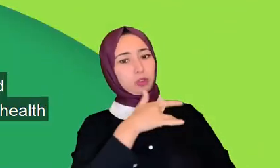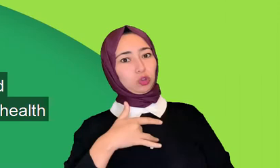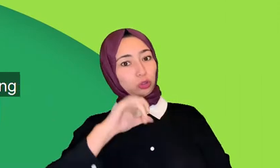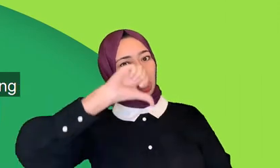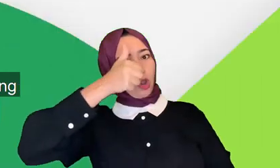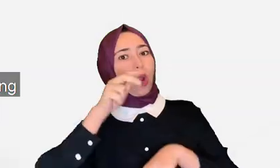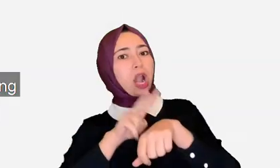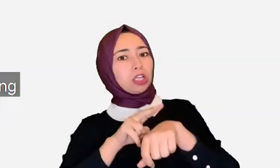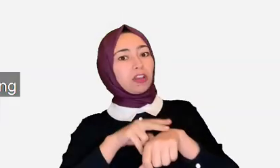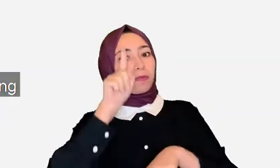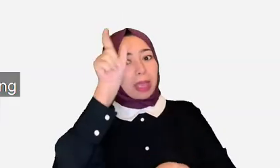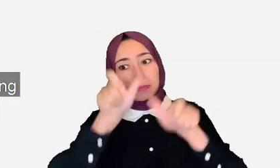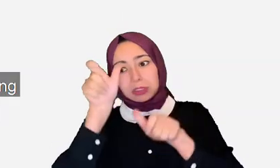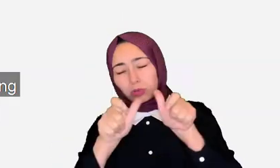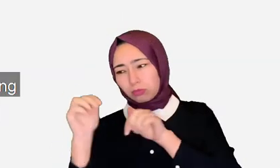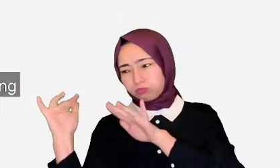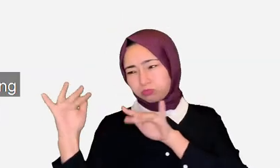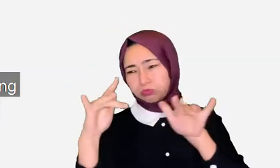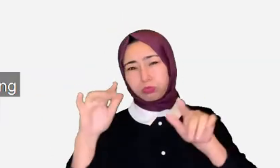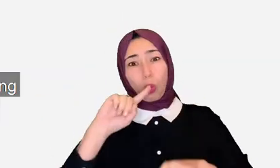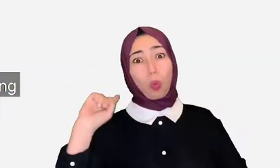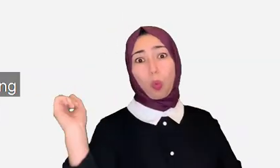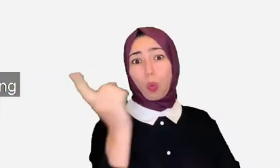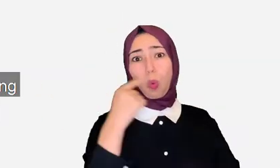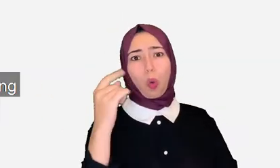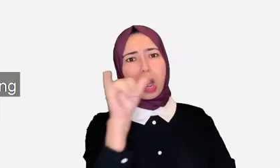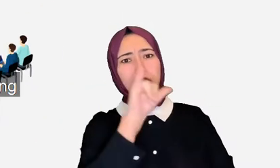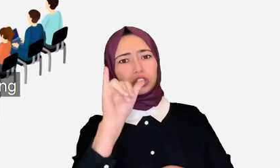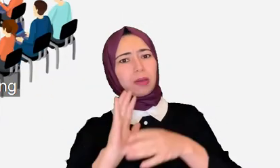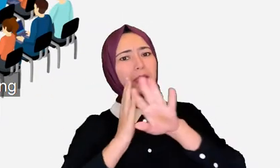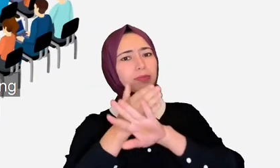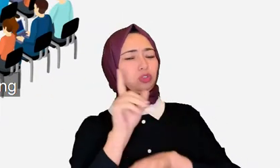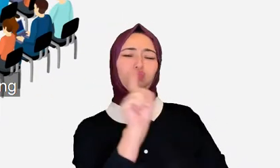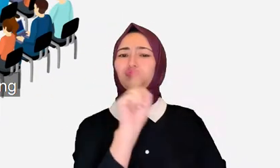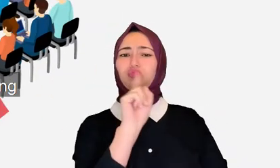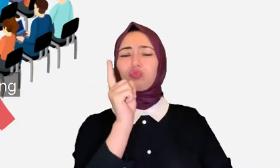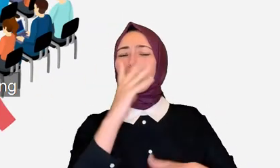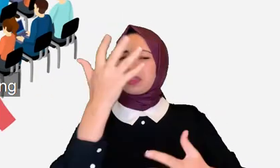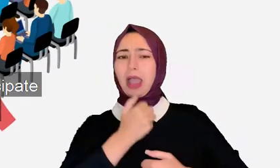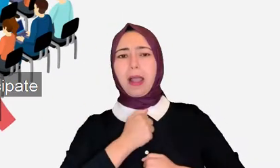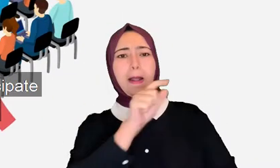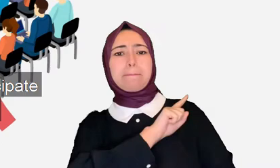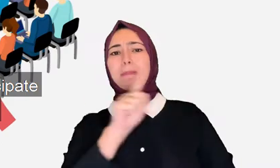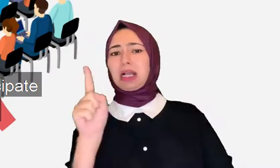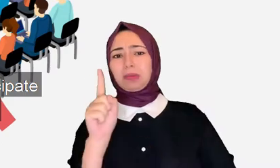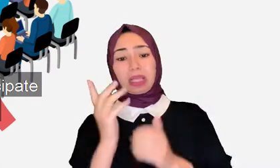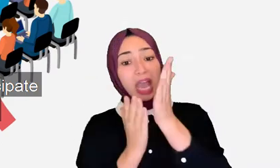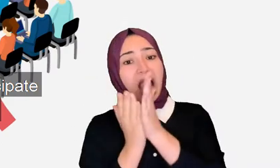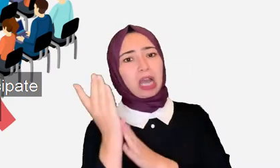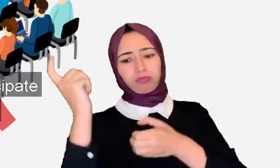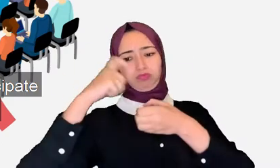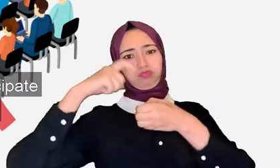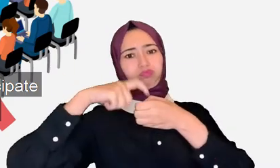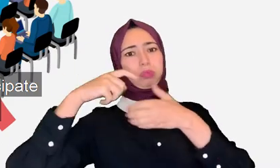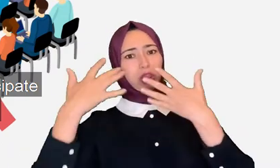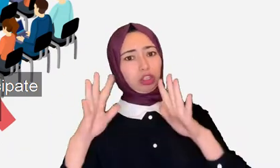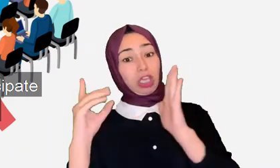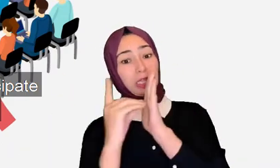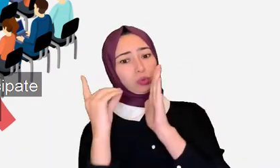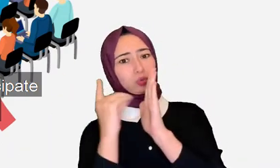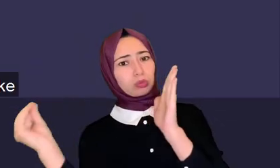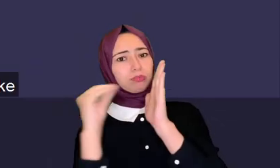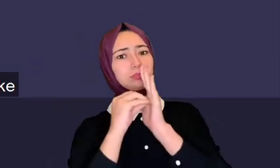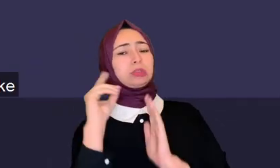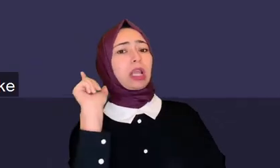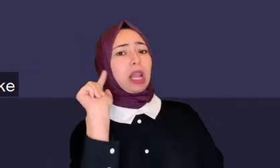صحة العباد بما الضرر من منع الحضور بصورة شاملة ومطلقة جاوز الحد المعقوب ومس من جوهر حق المشاركة المضمون